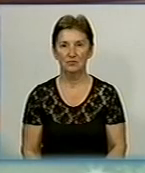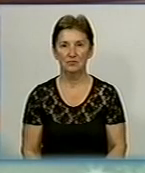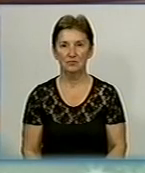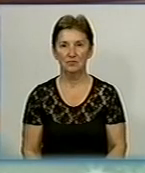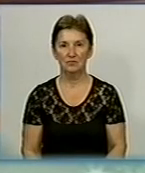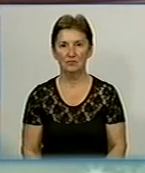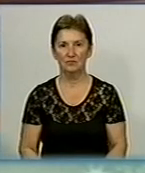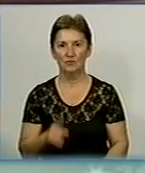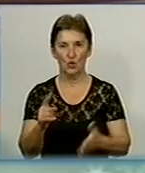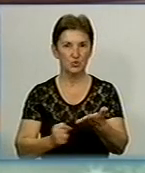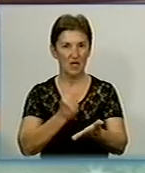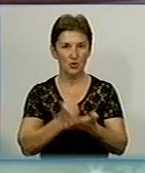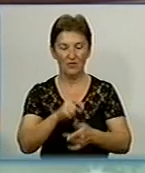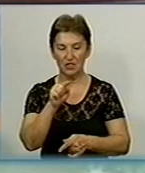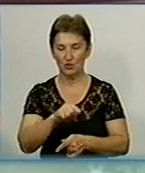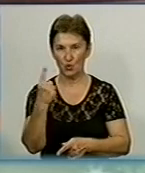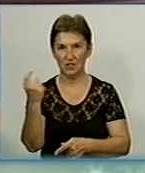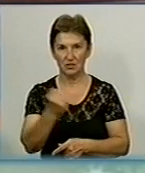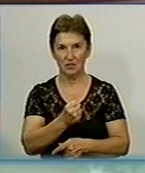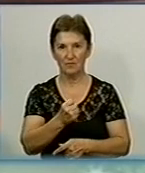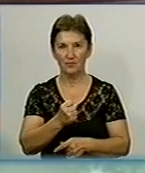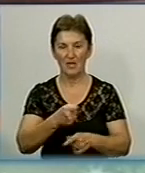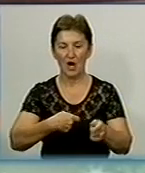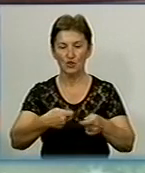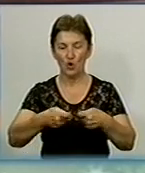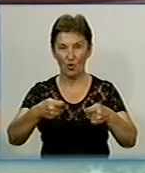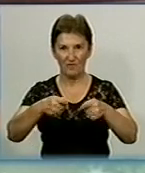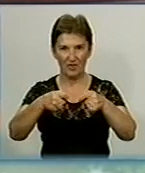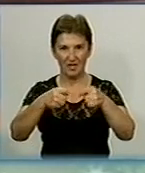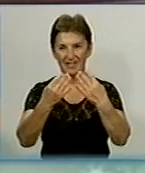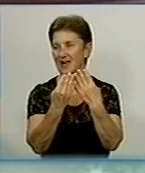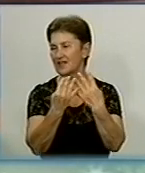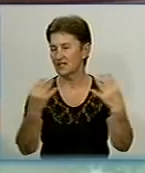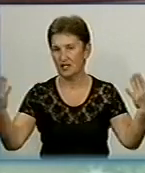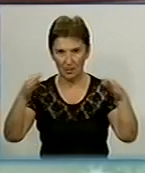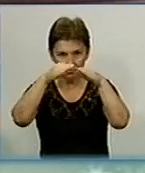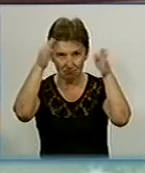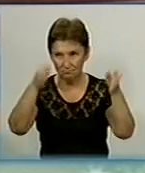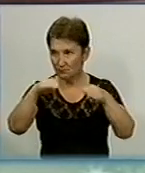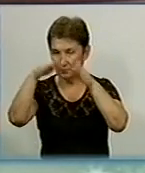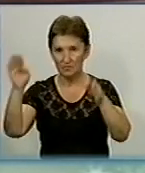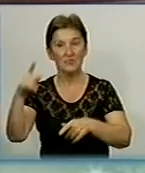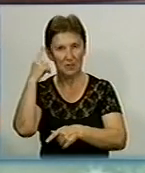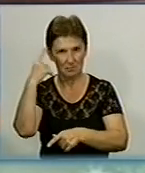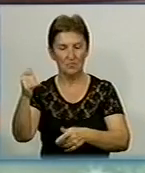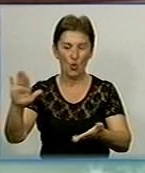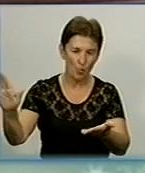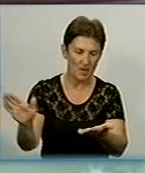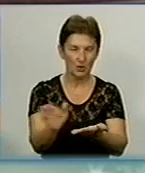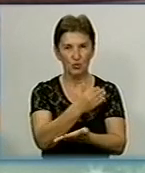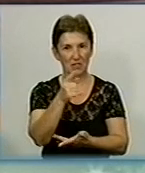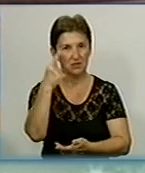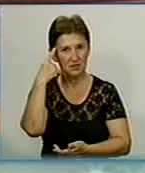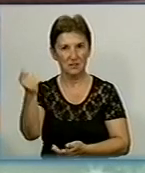Встановлені цього тижня по вулиці Яновського торговельні ядки таки знесуть. Про це повідомив перший заступник міського голови